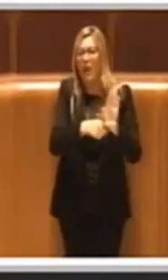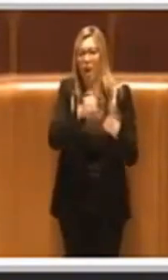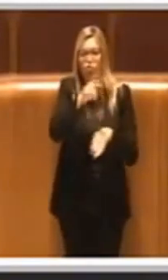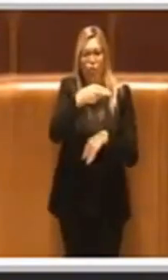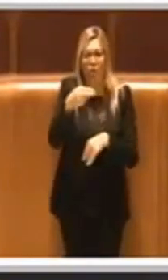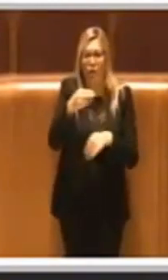Grazie a